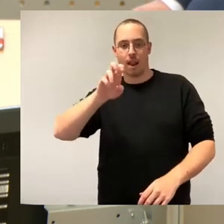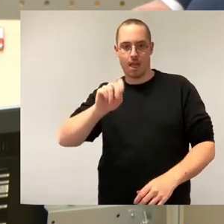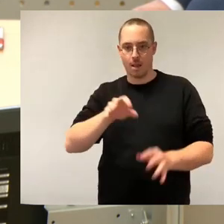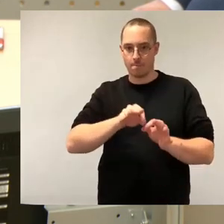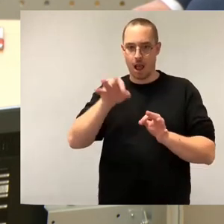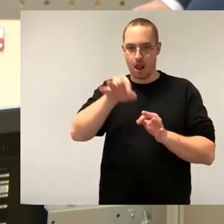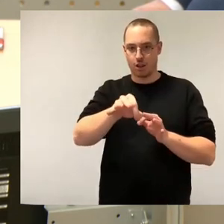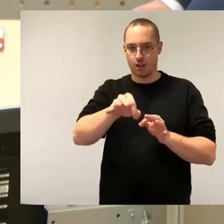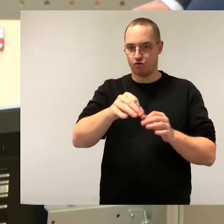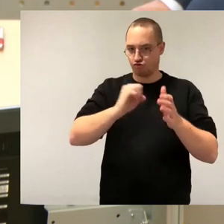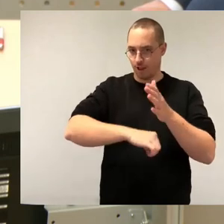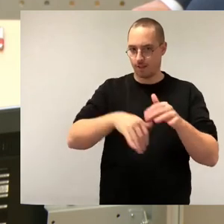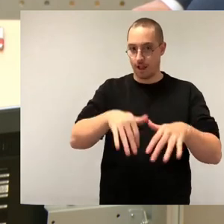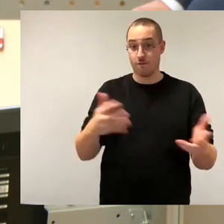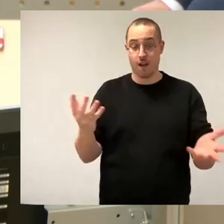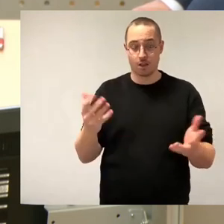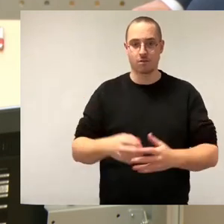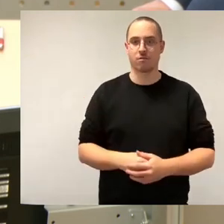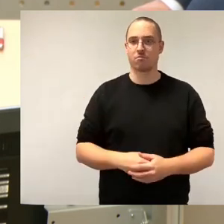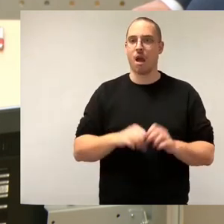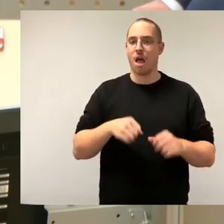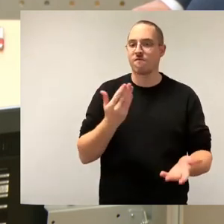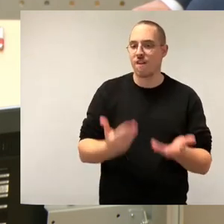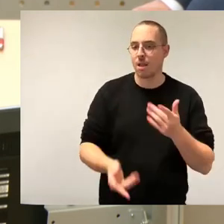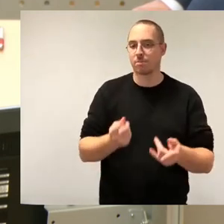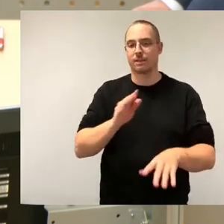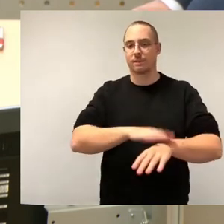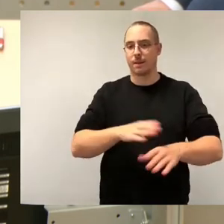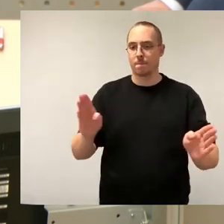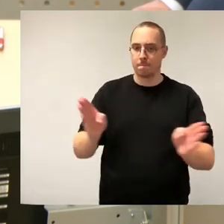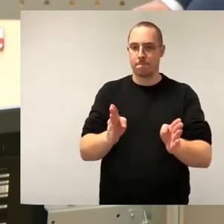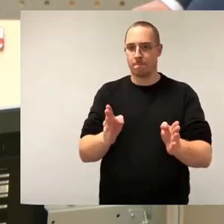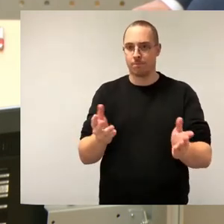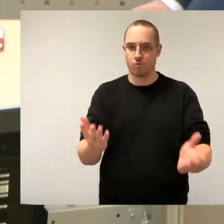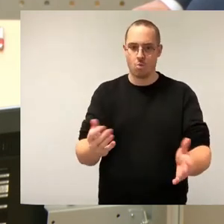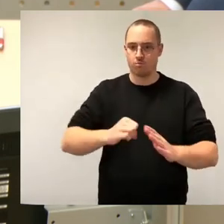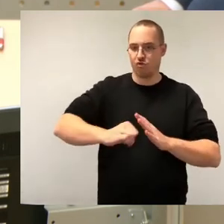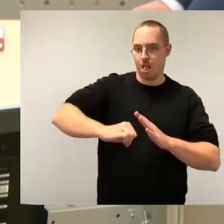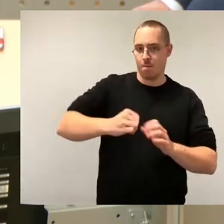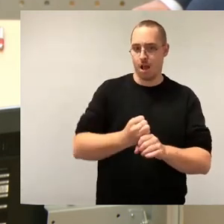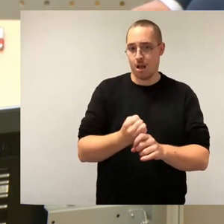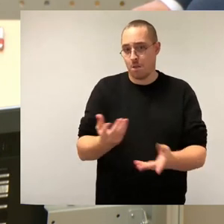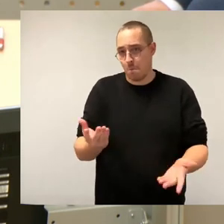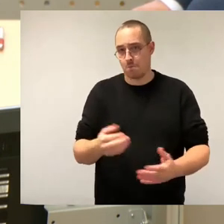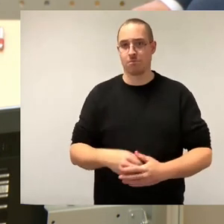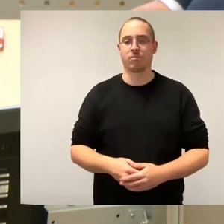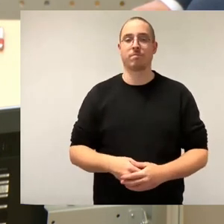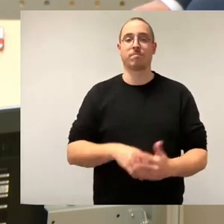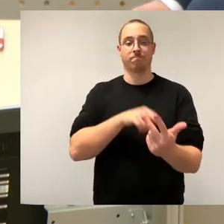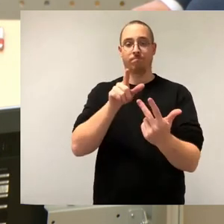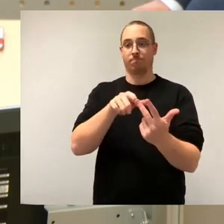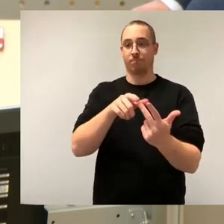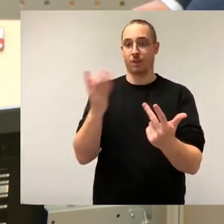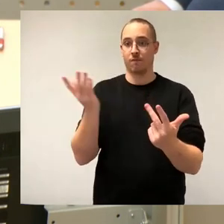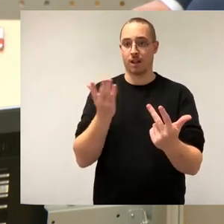Geht es möglicherweise schneller? Auch Punkte, die uns interessieren. In Punkt 3 kommen wir noch mal auf den Antrag